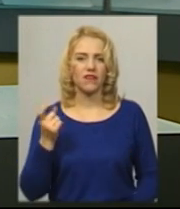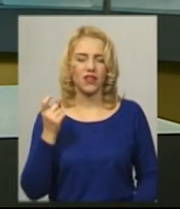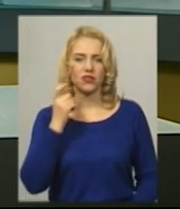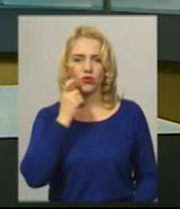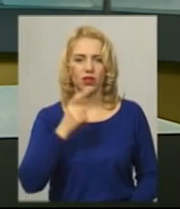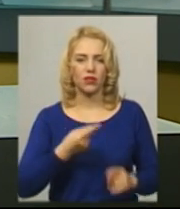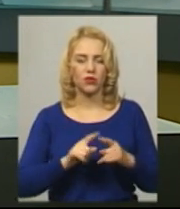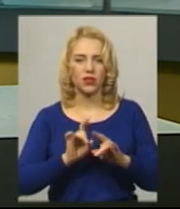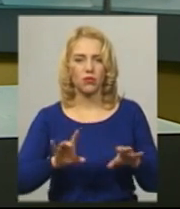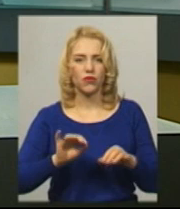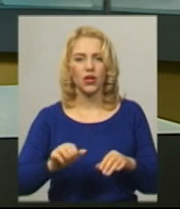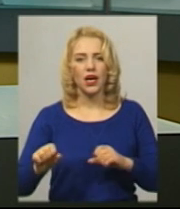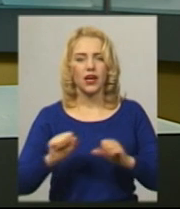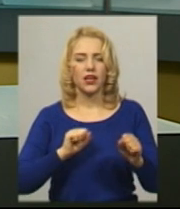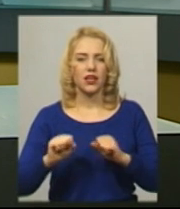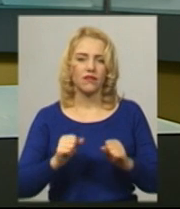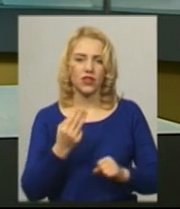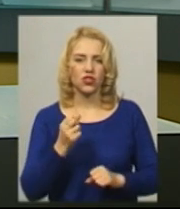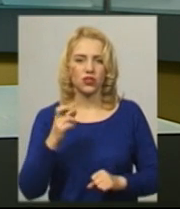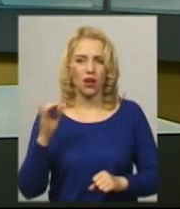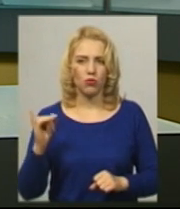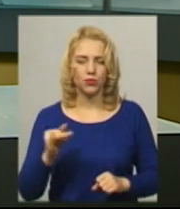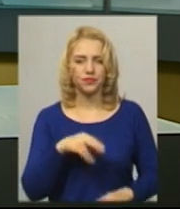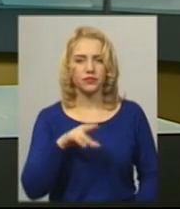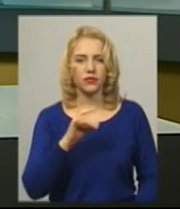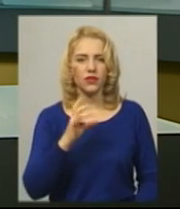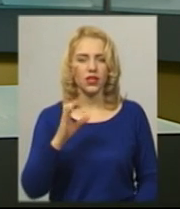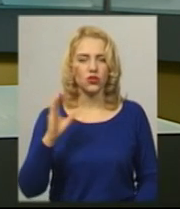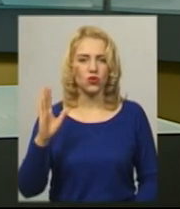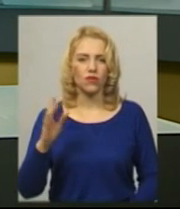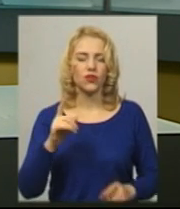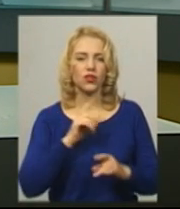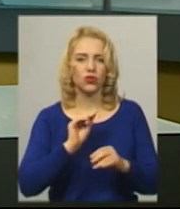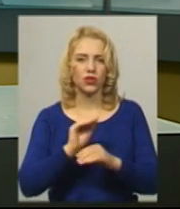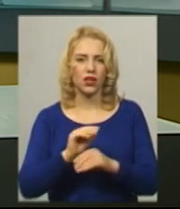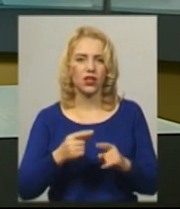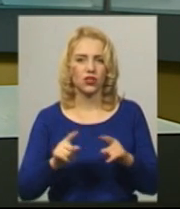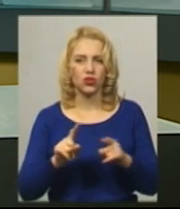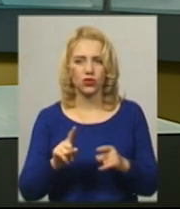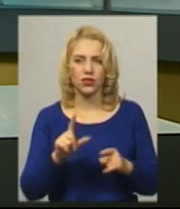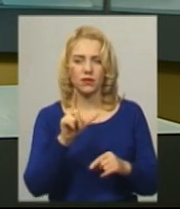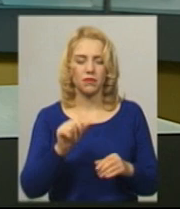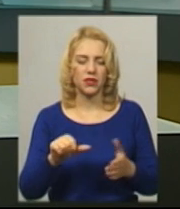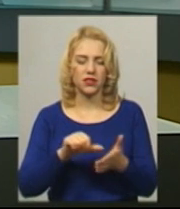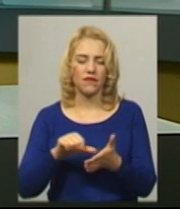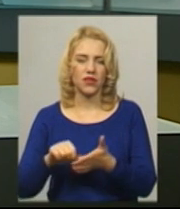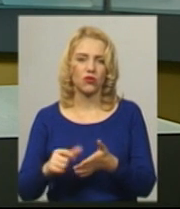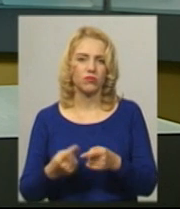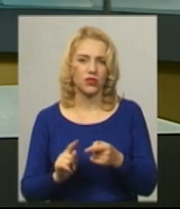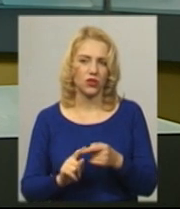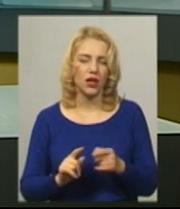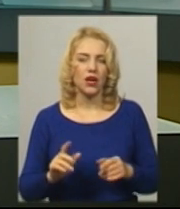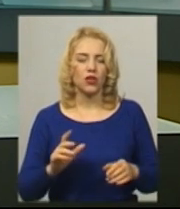керівник штабу Національного корпусу в Хмельницькій області Єгор Денісов. Додає, вони з представниками вказаного штабу долучалися до акції,